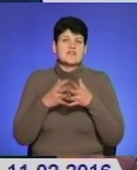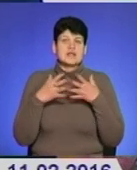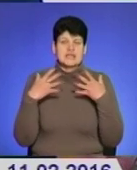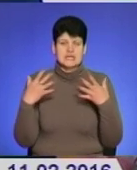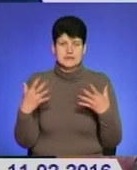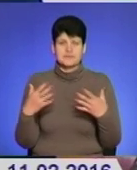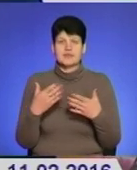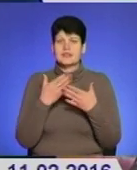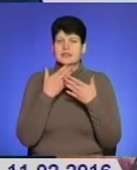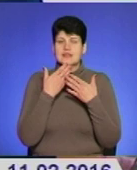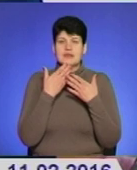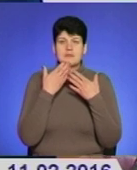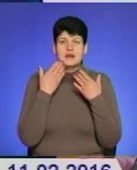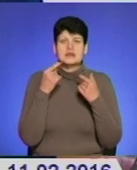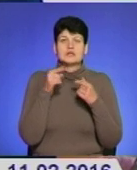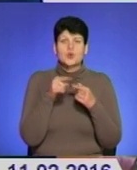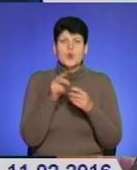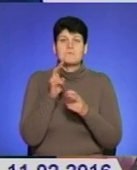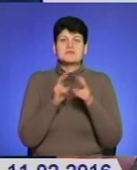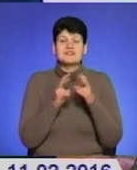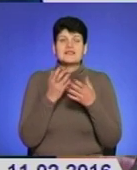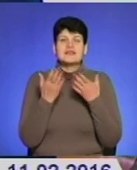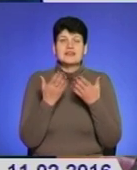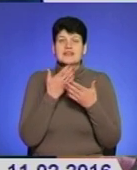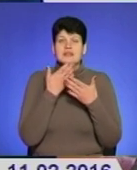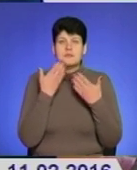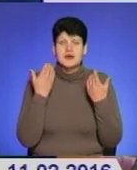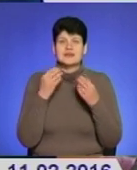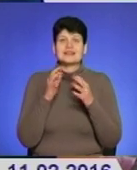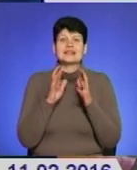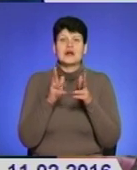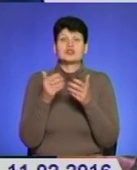Немає, мабуть, такого підприємства, який би не мав трактора вашого виробництва.